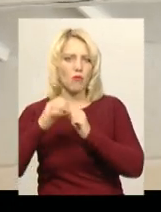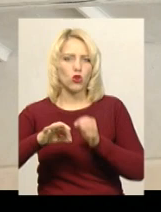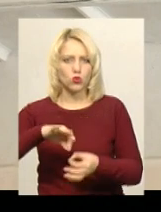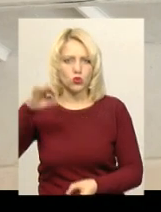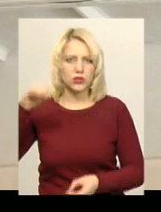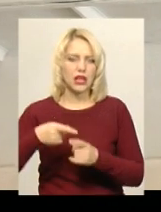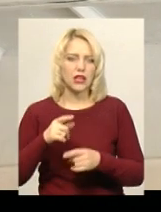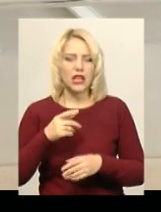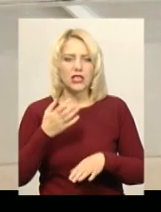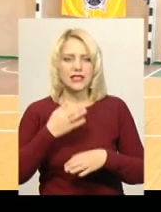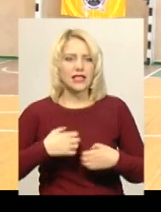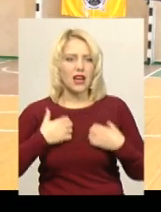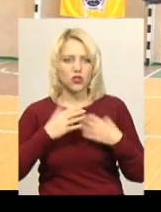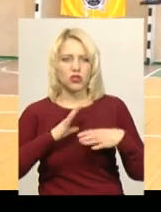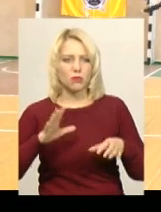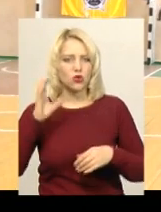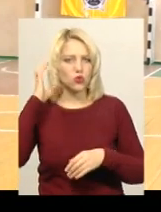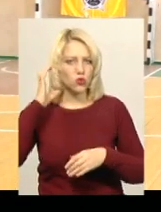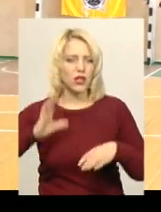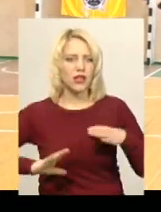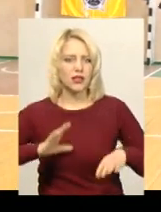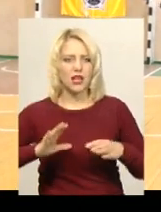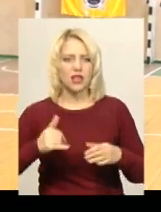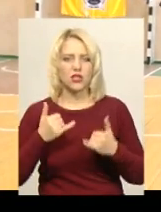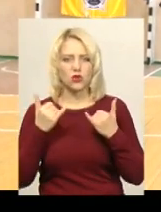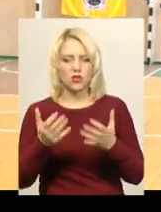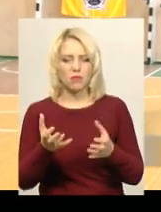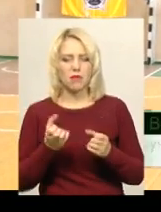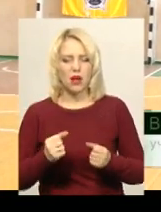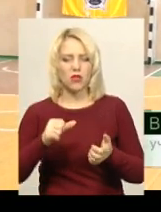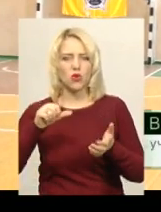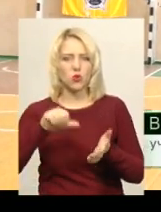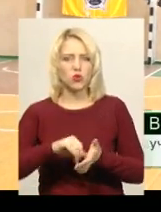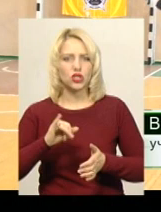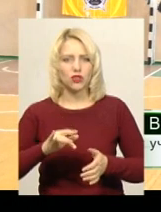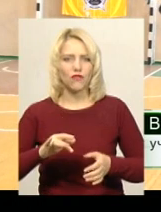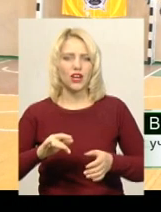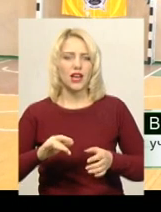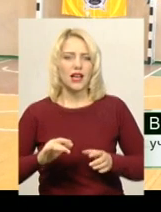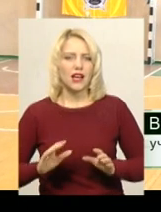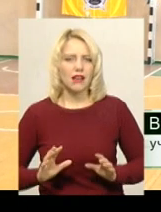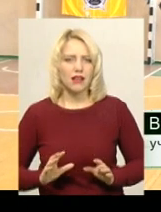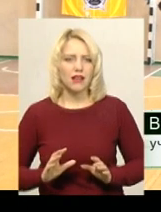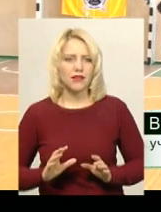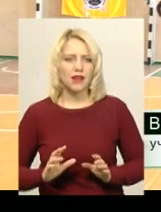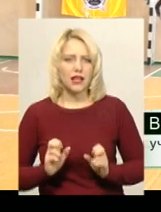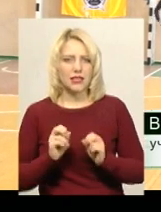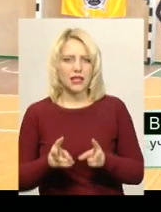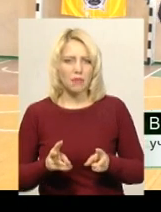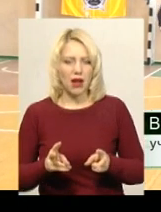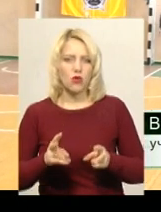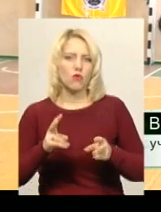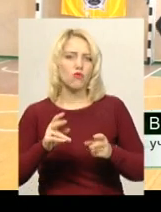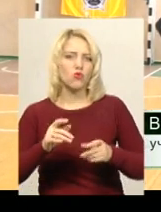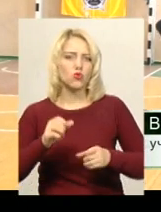не було, бо слухала тренера. Сьогодні ми приймали участь в екстремальному спорті.